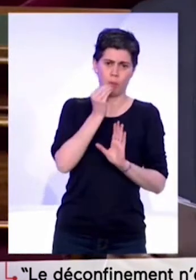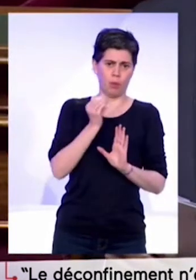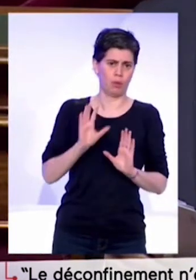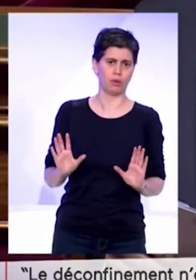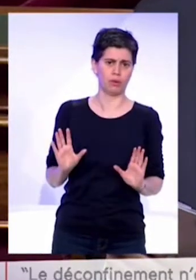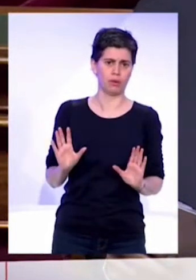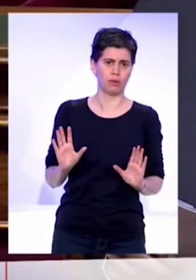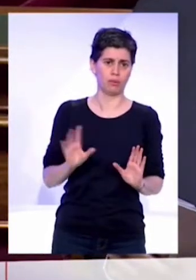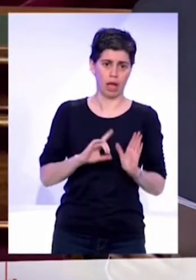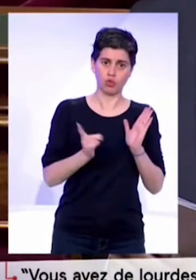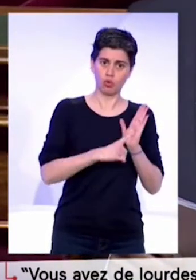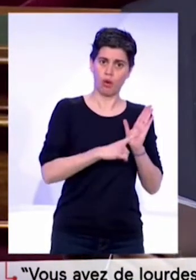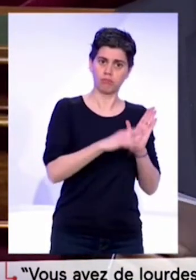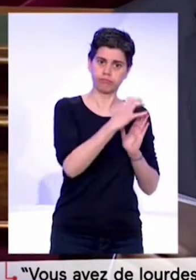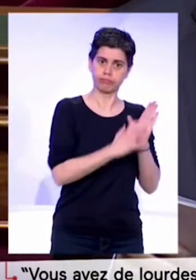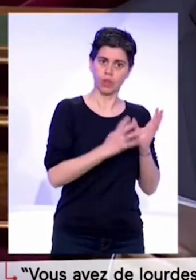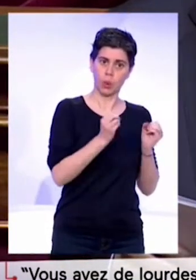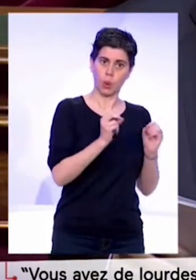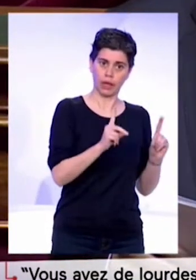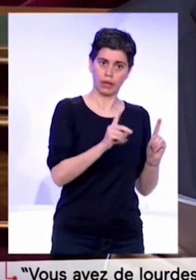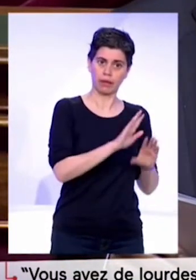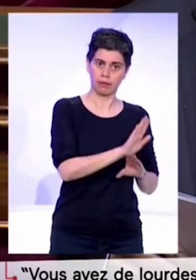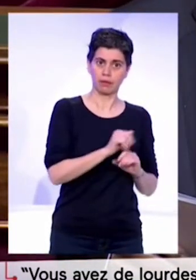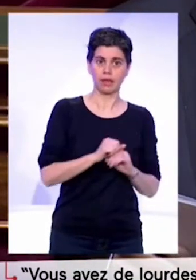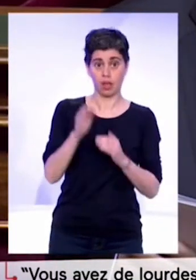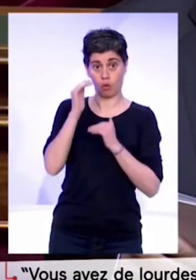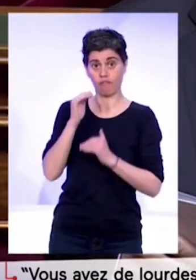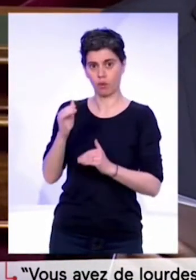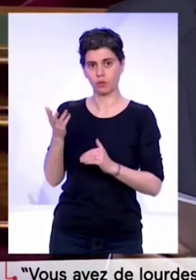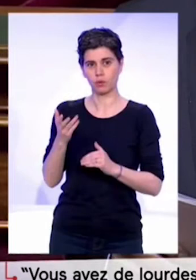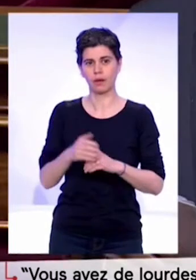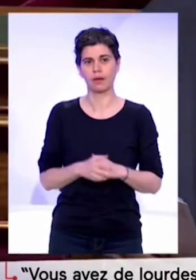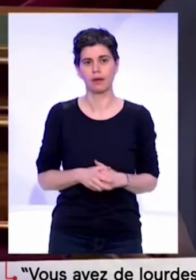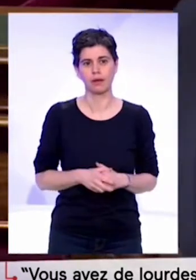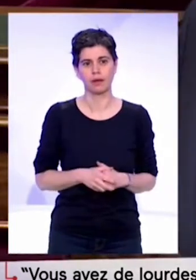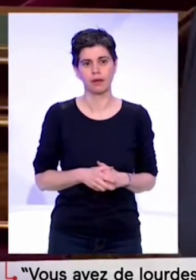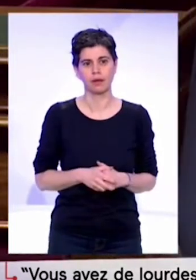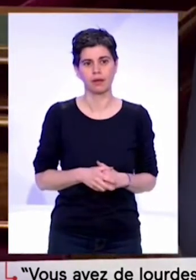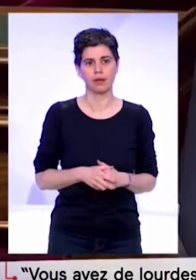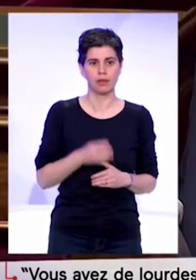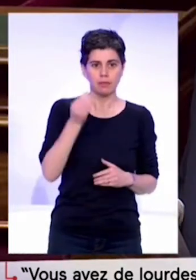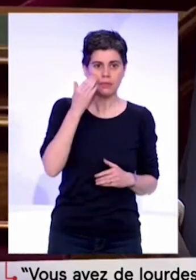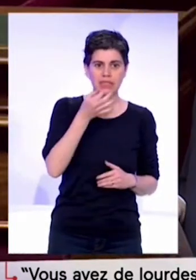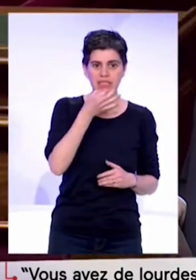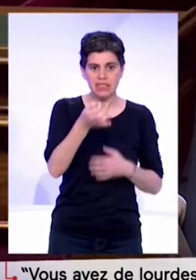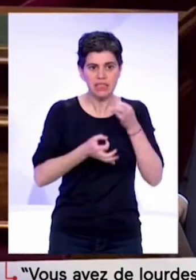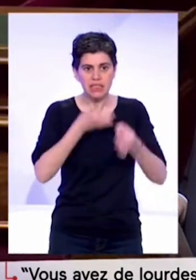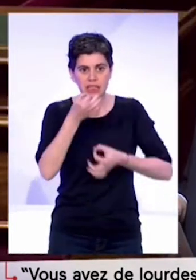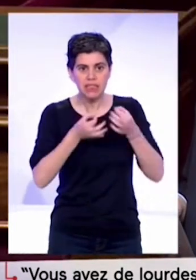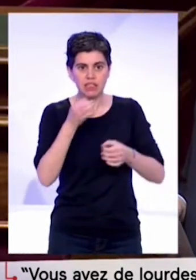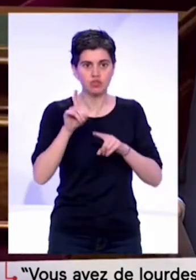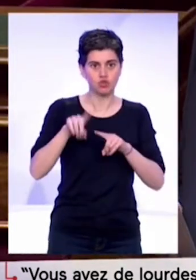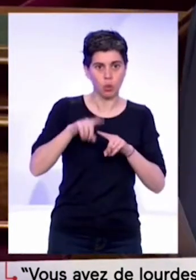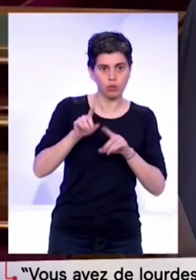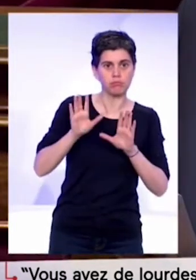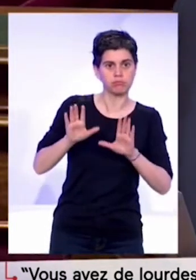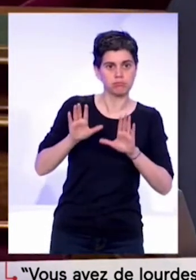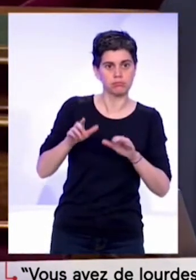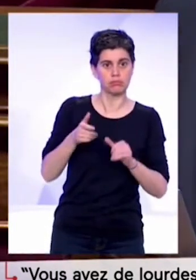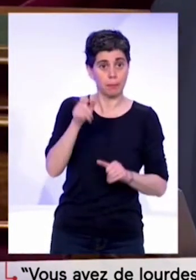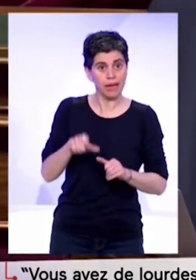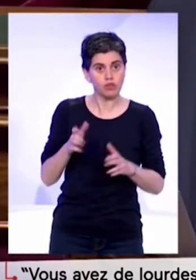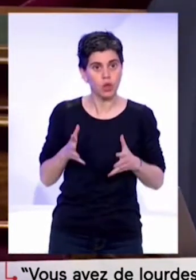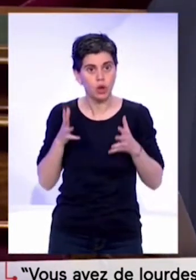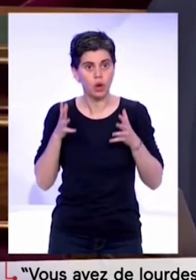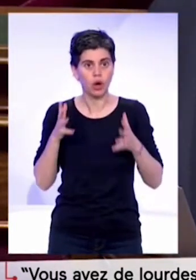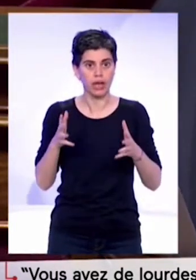il y a la confiance. Le fait de réécrire quelque chose sur le sujet, le fait de l'affirmer, le fait d'accompagner tous ceux qui s'engagent,